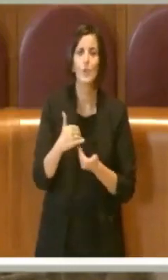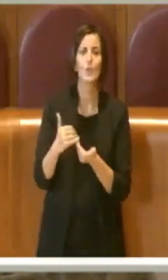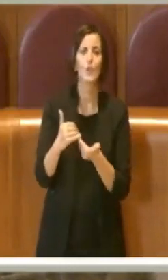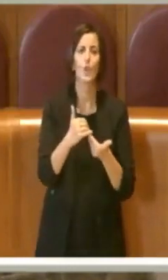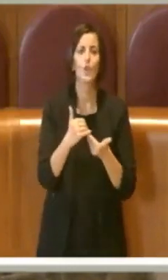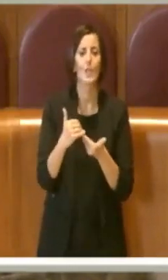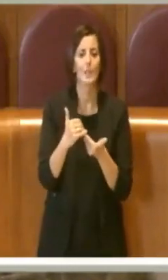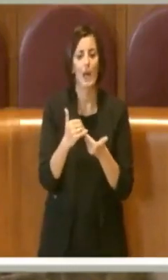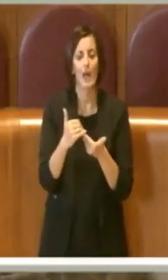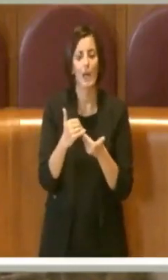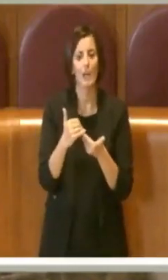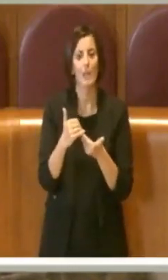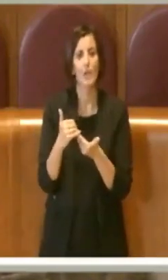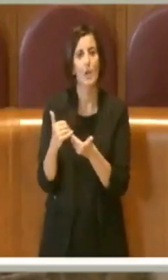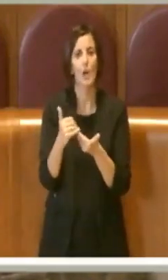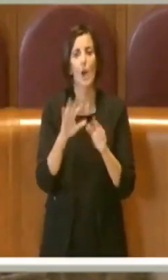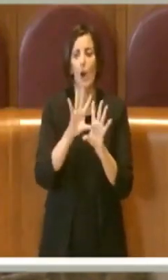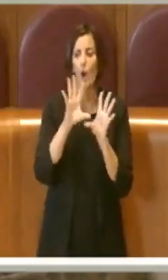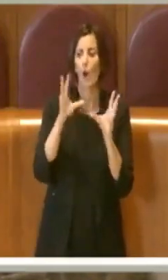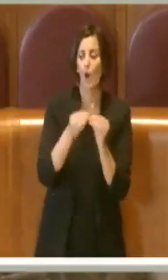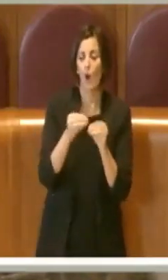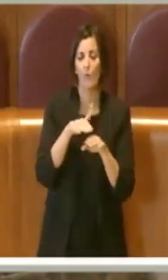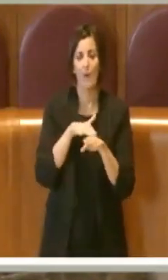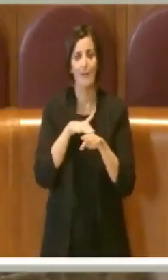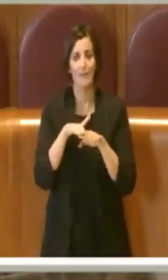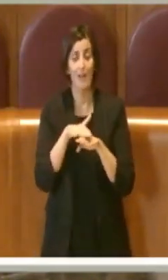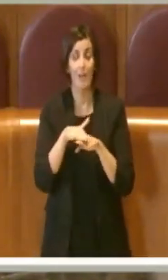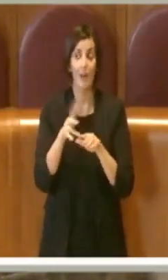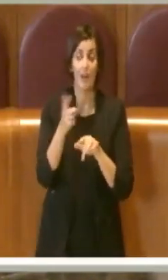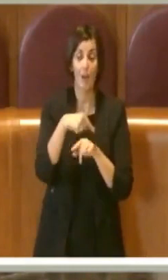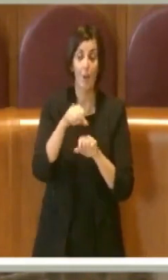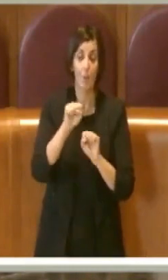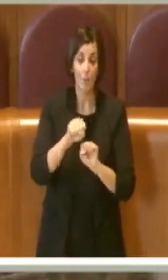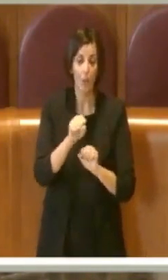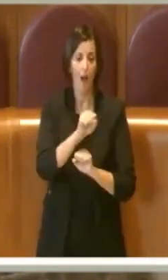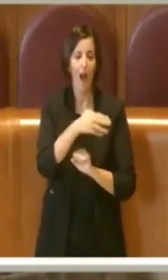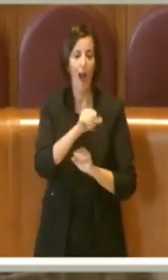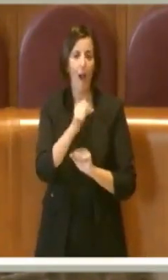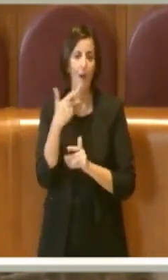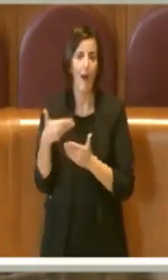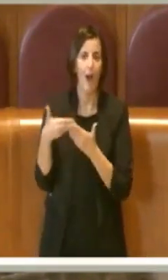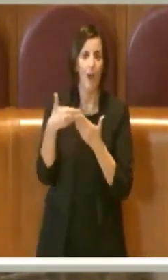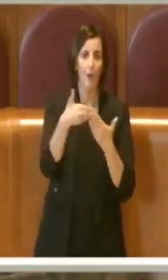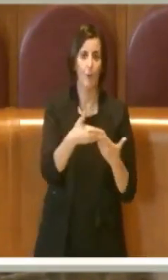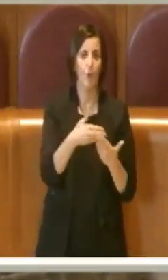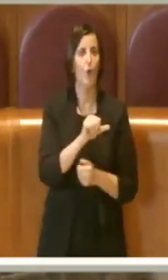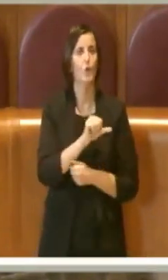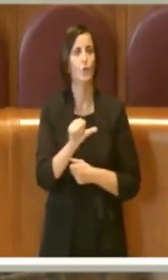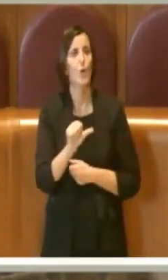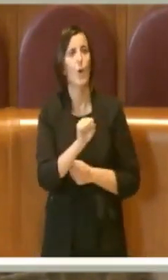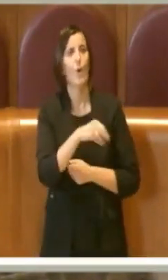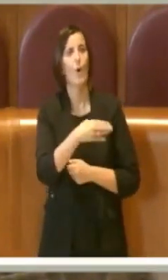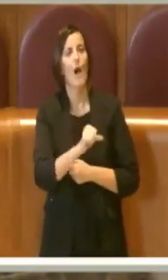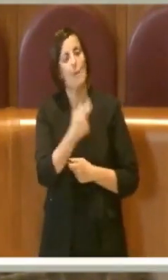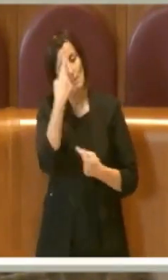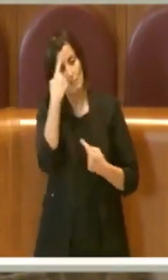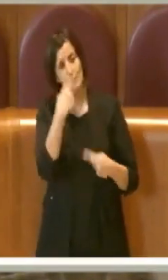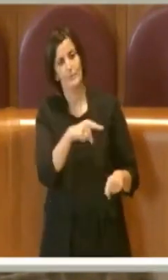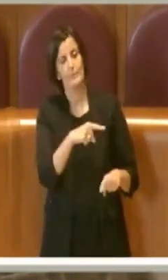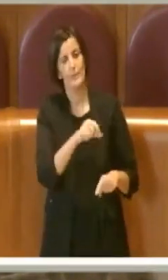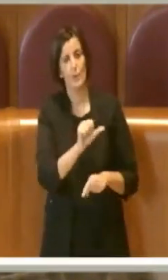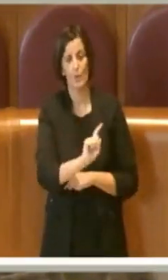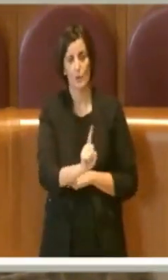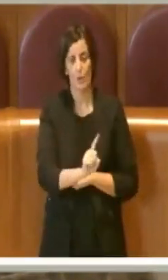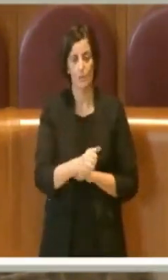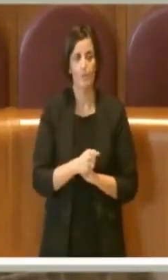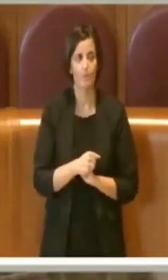è in global service, avrebbe aiutato Ama, non solo con le risorse dell'Ama. E ancora